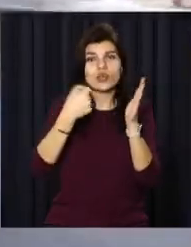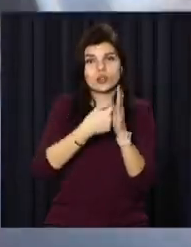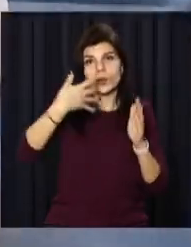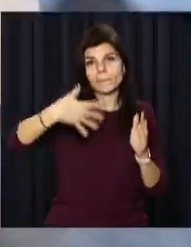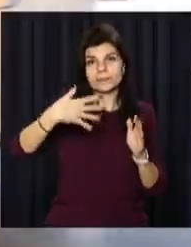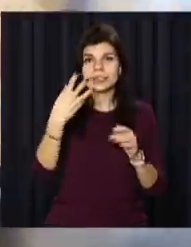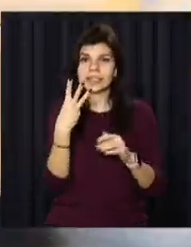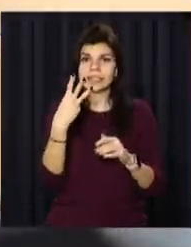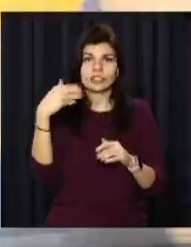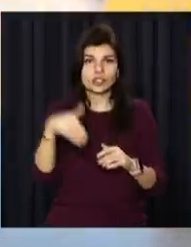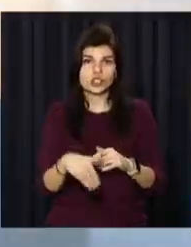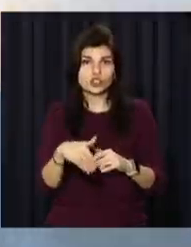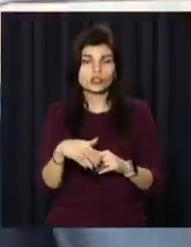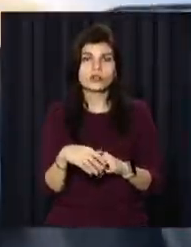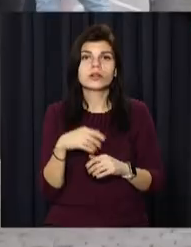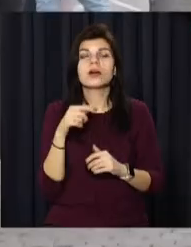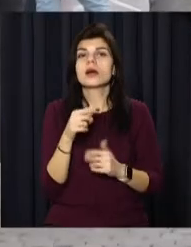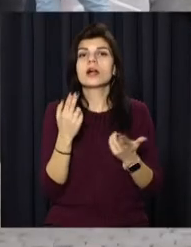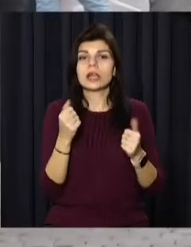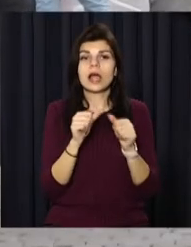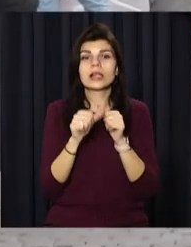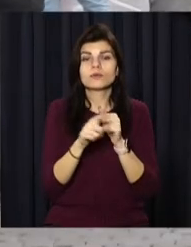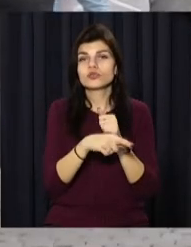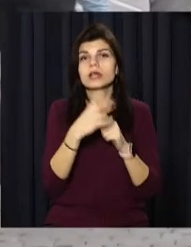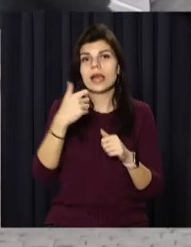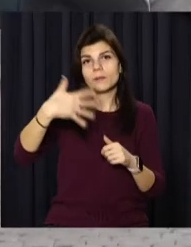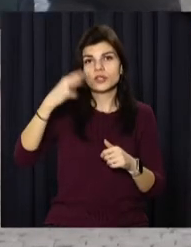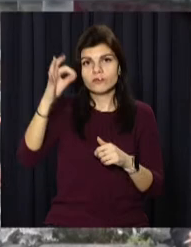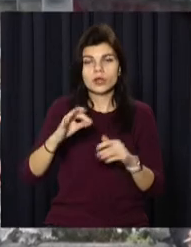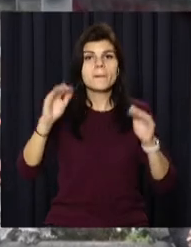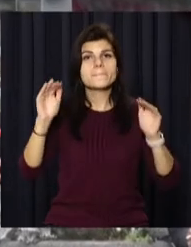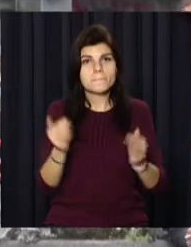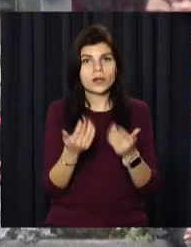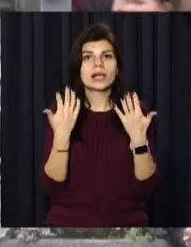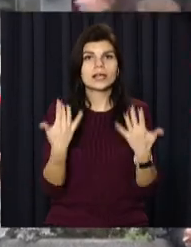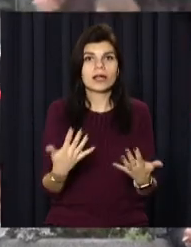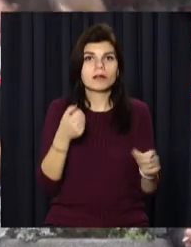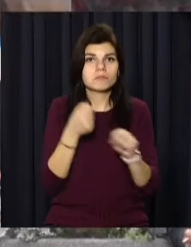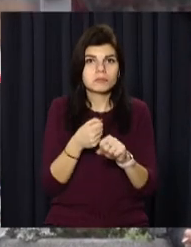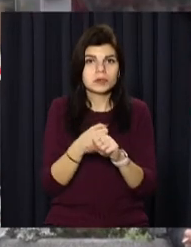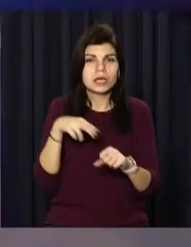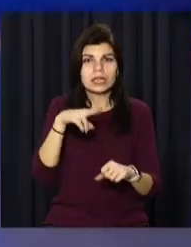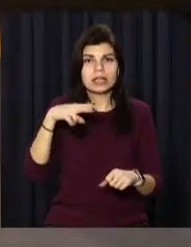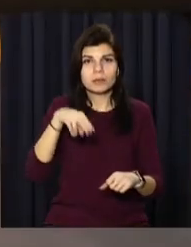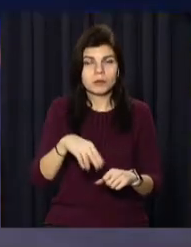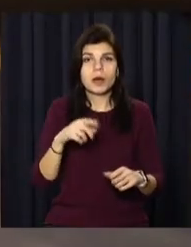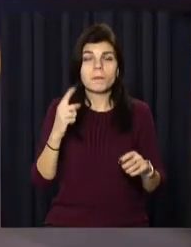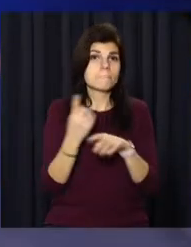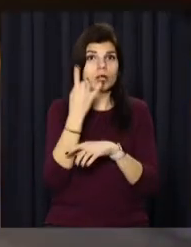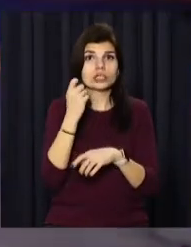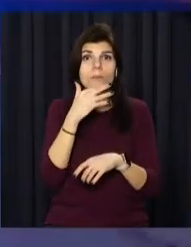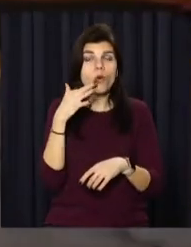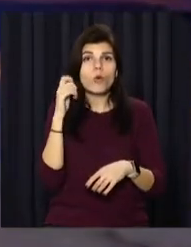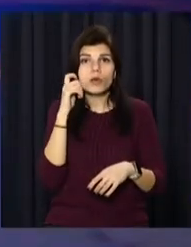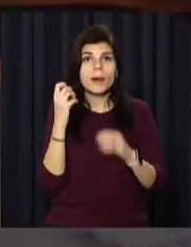53 тисяч. Крім того, майже на 50% зменшилася кількість ДТП. Вперше за багато